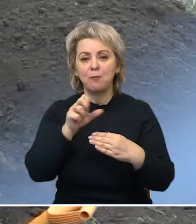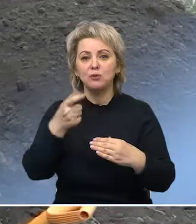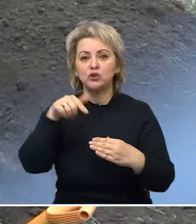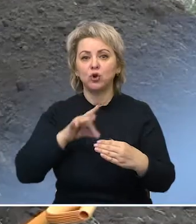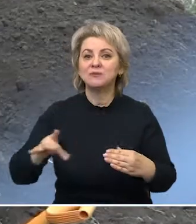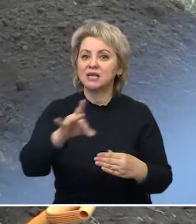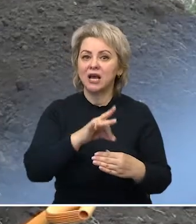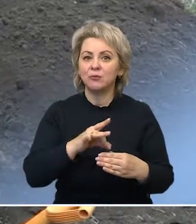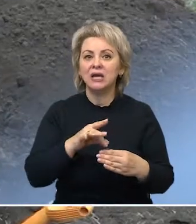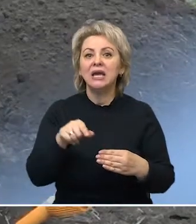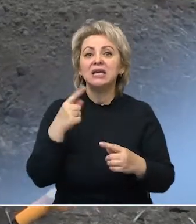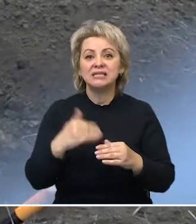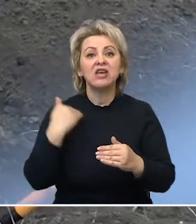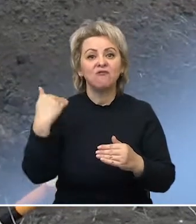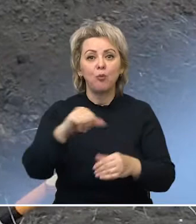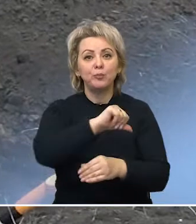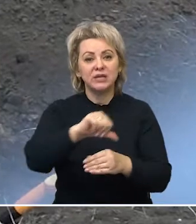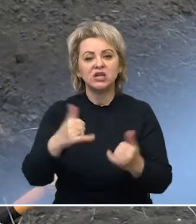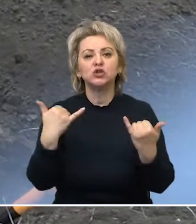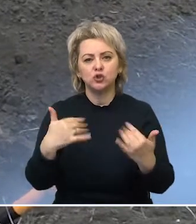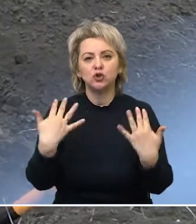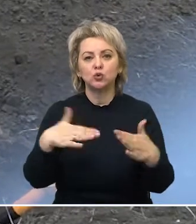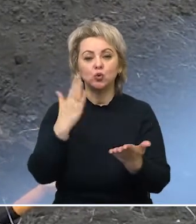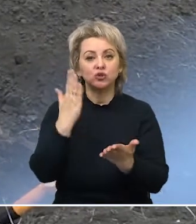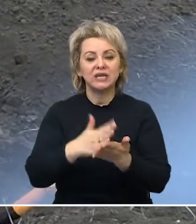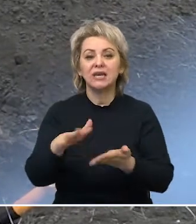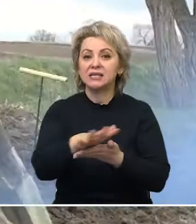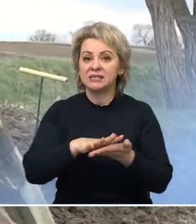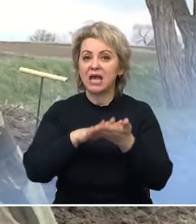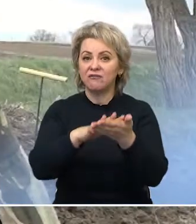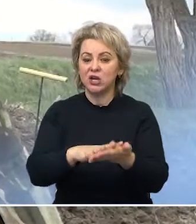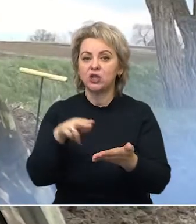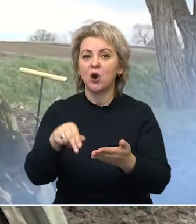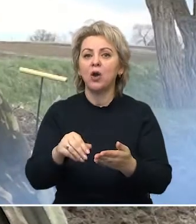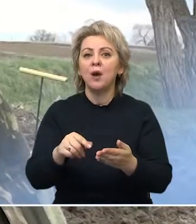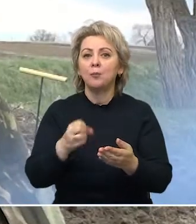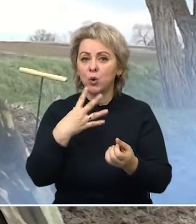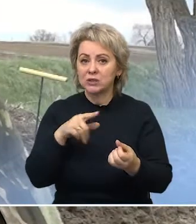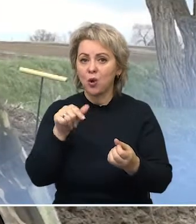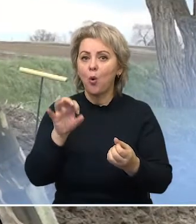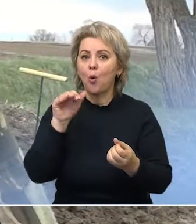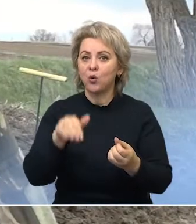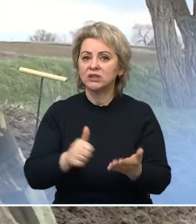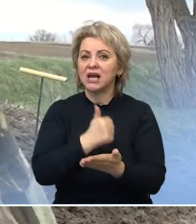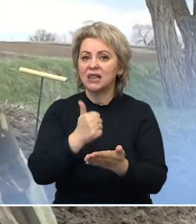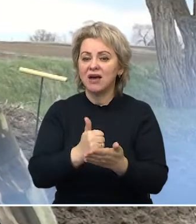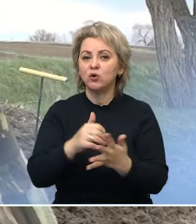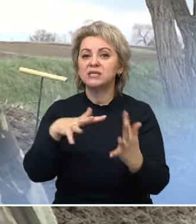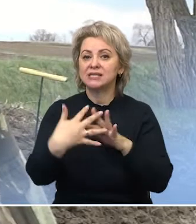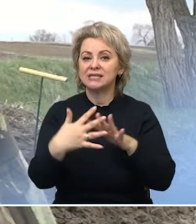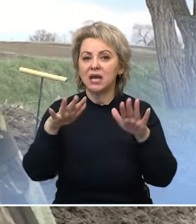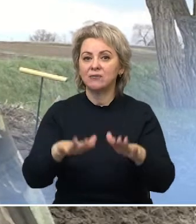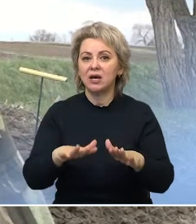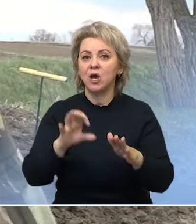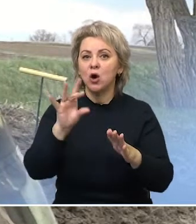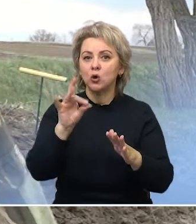районе и за его пределами. Сейчас уже есть заявление, пока устное заявление от главы сельского поселения